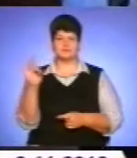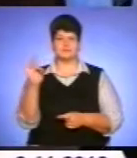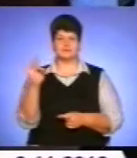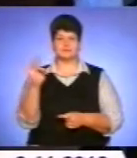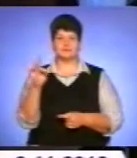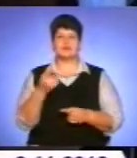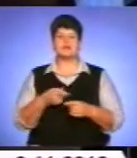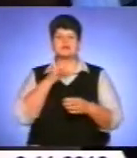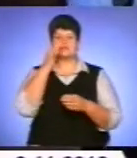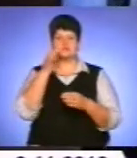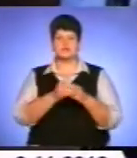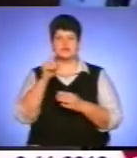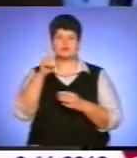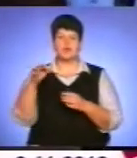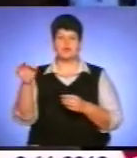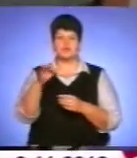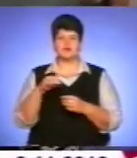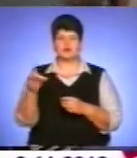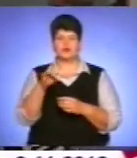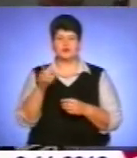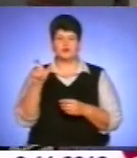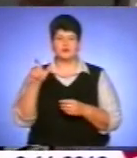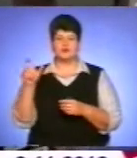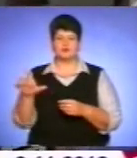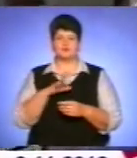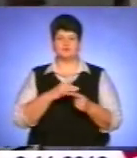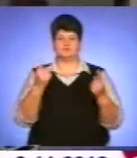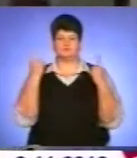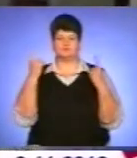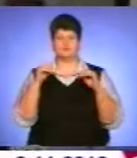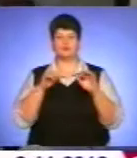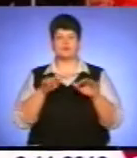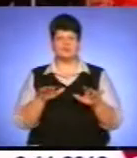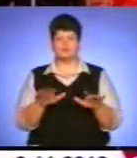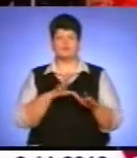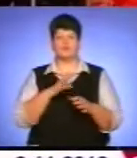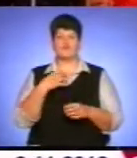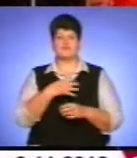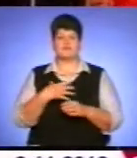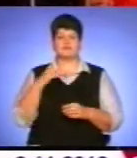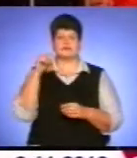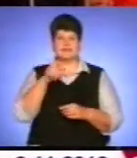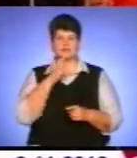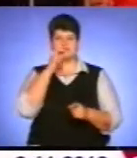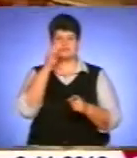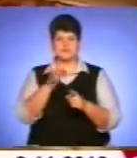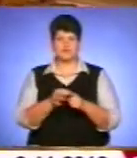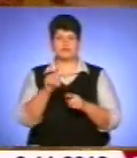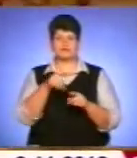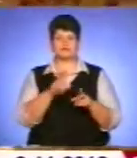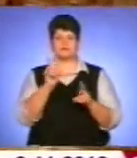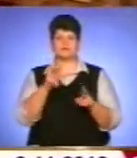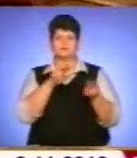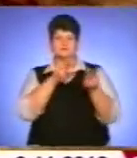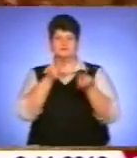Звіт зборівчан став вагомою подією в житті на Збручанського краю. Він був важливим і для тих, хто звітував, і для глядачів, які